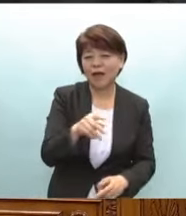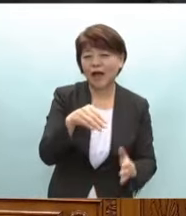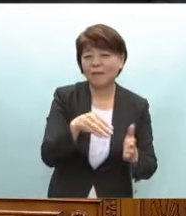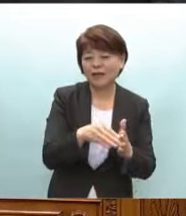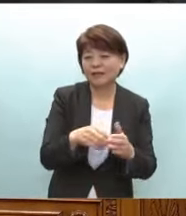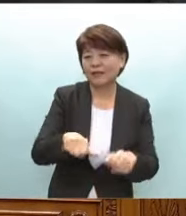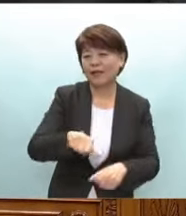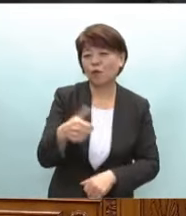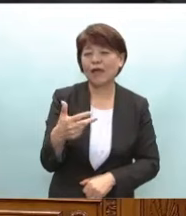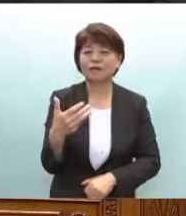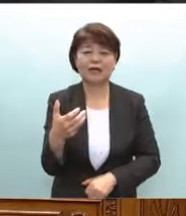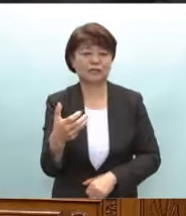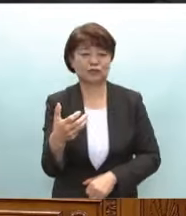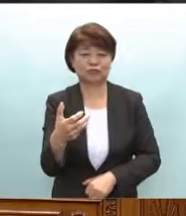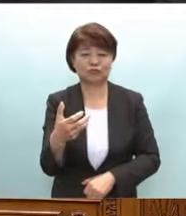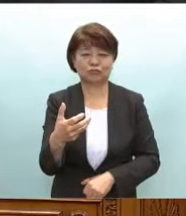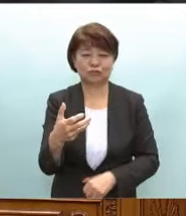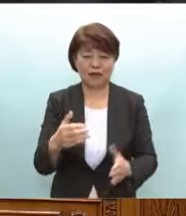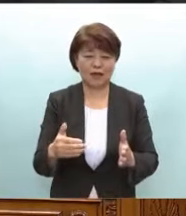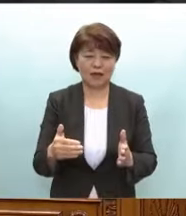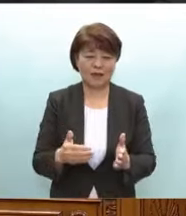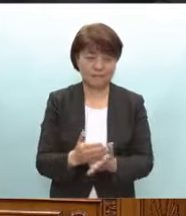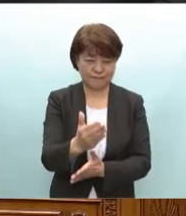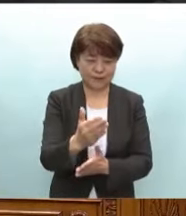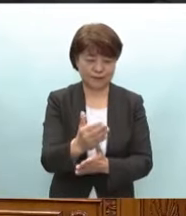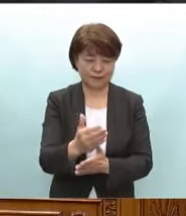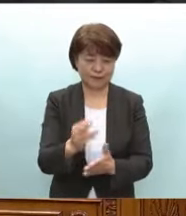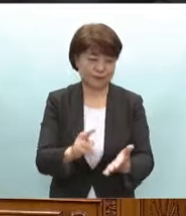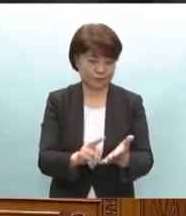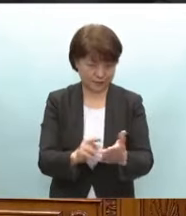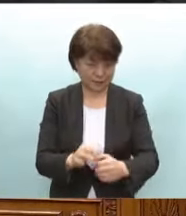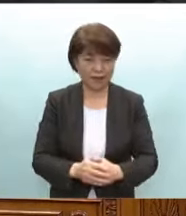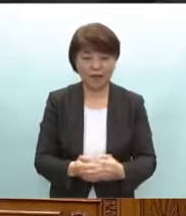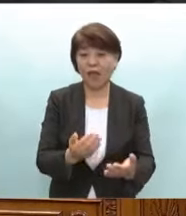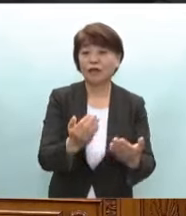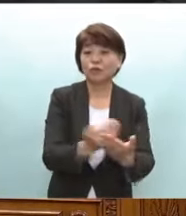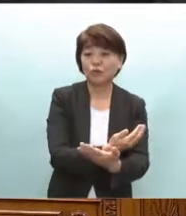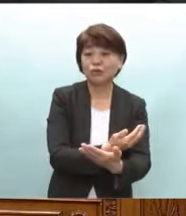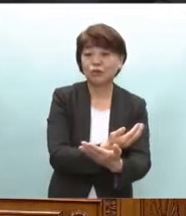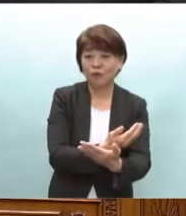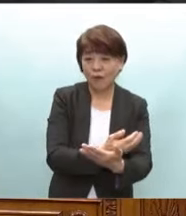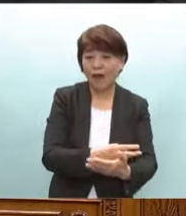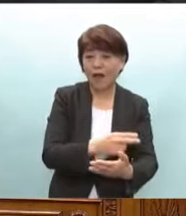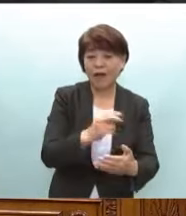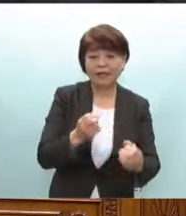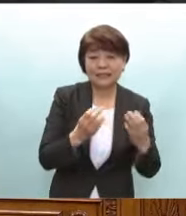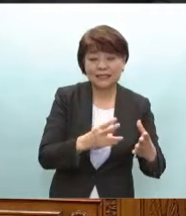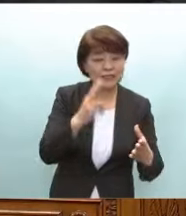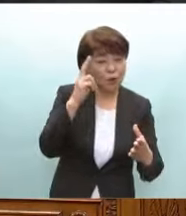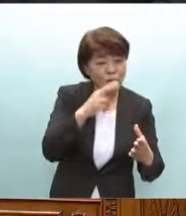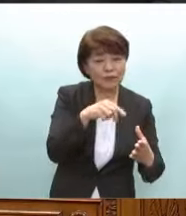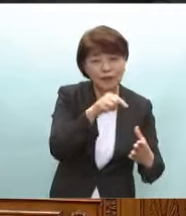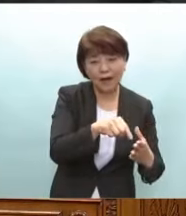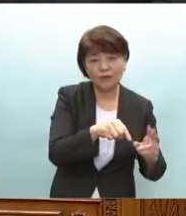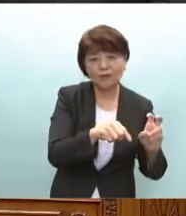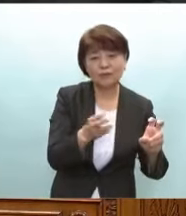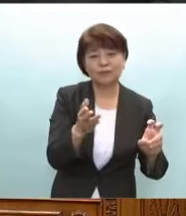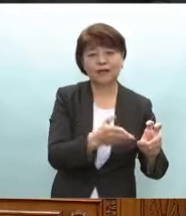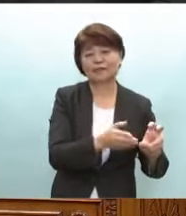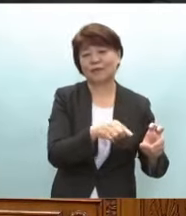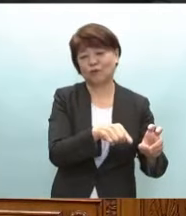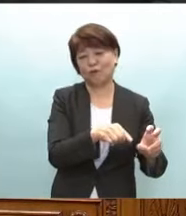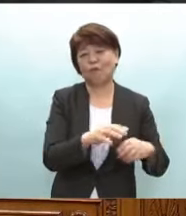業で約580キロが開通することとなり残るは鶴ヶ新大阪間の2割だけとなります